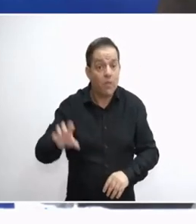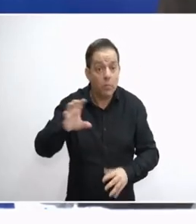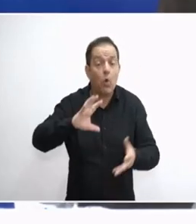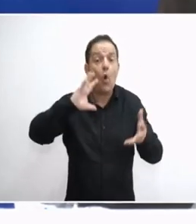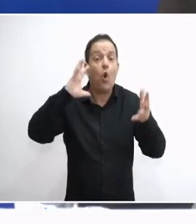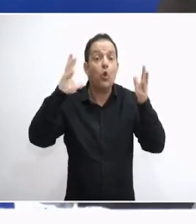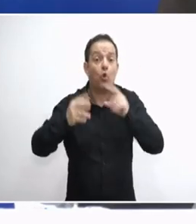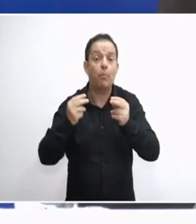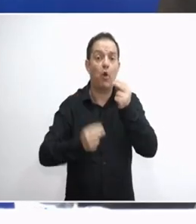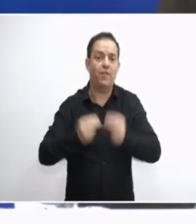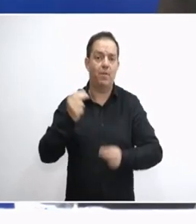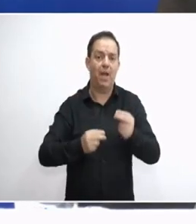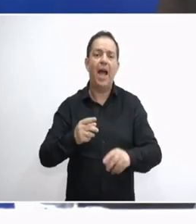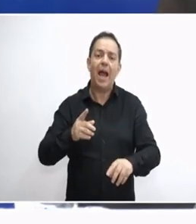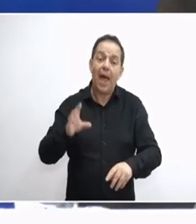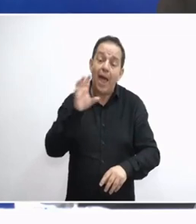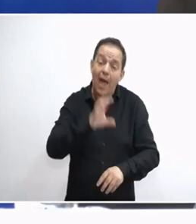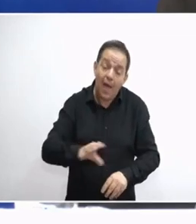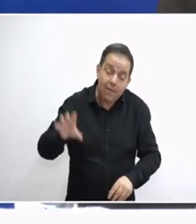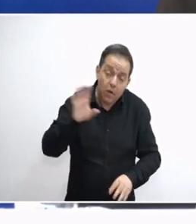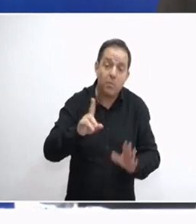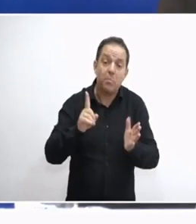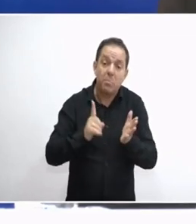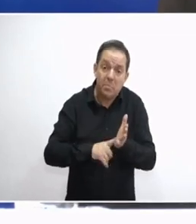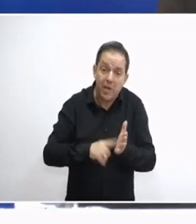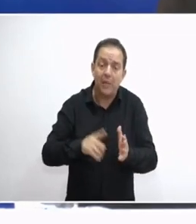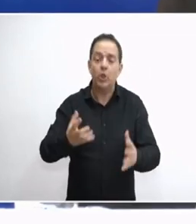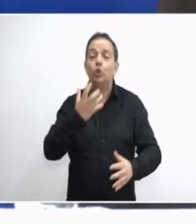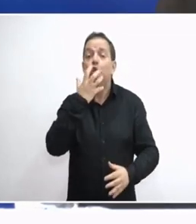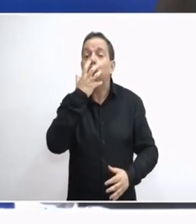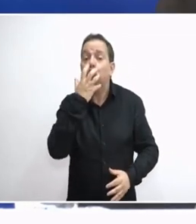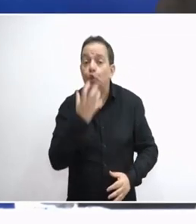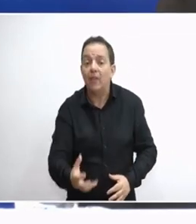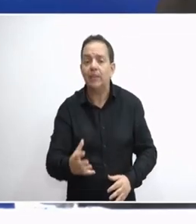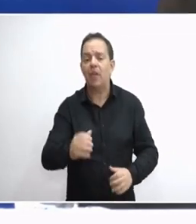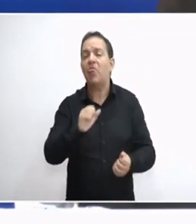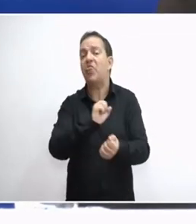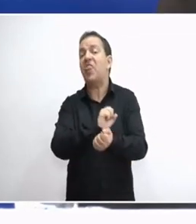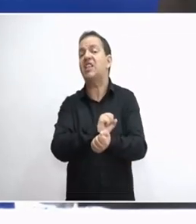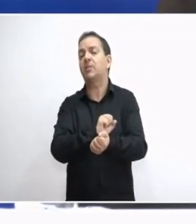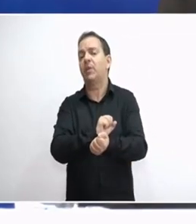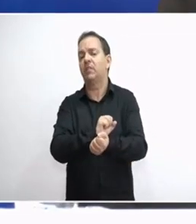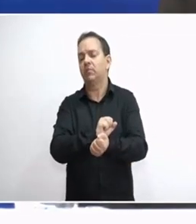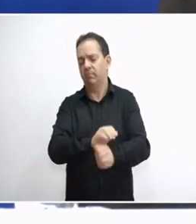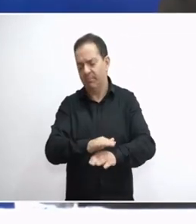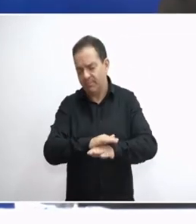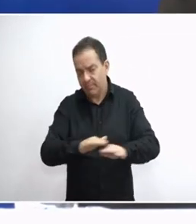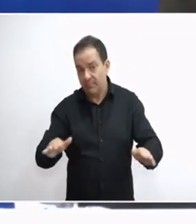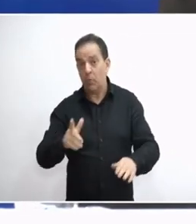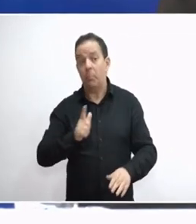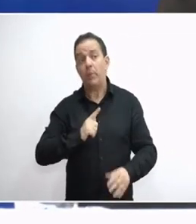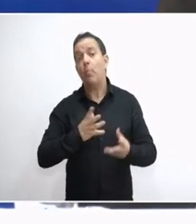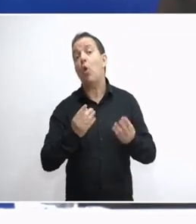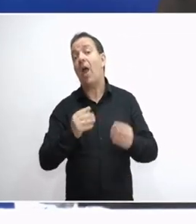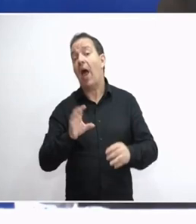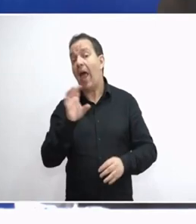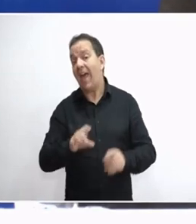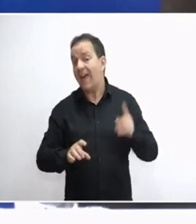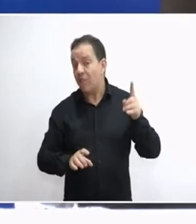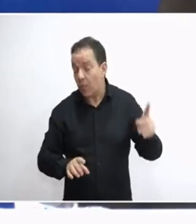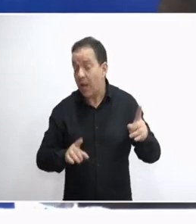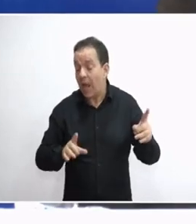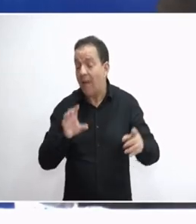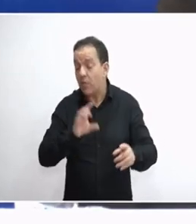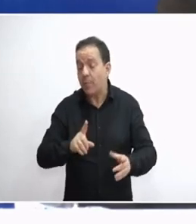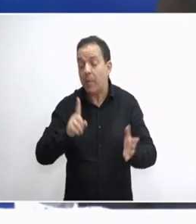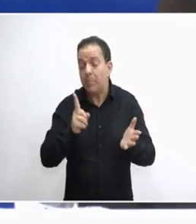Η Ευρώπη όμως ως γυρία Ήπειρο μπορεί να εκφράσει μια πολύ σοβαρή δέσμευση γι' αυτό. Περίμενω πολλά από την Ευρώπη αλλά πρέπει να βρει και την τέση